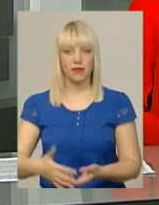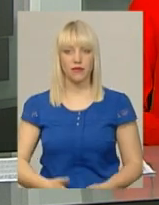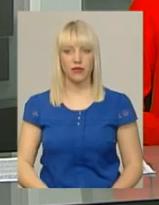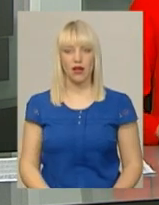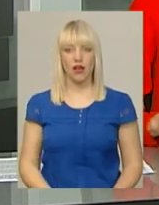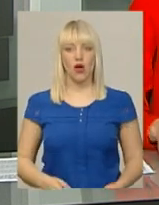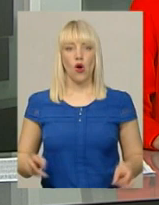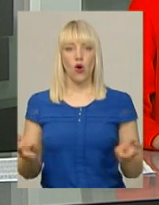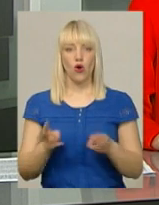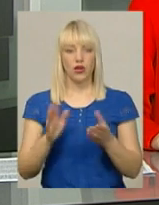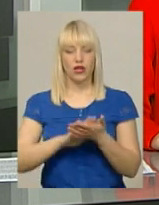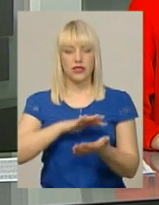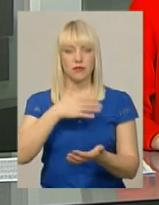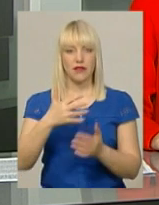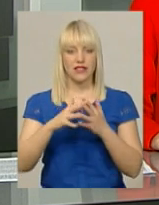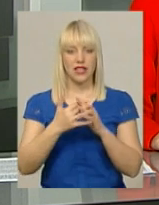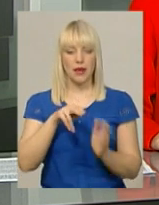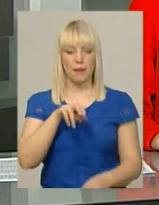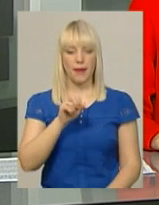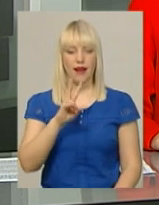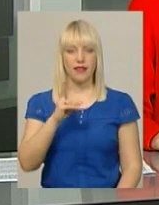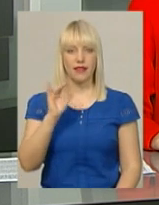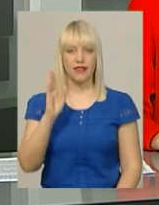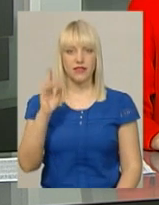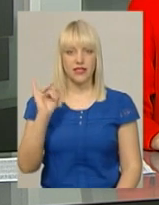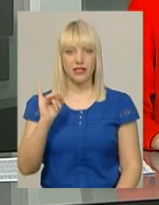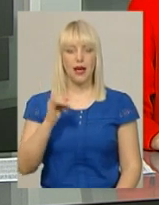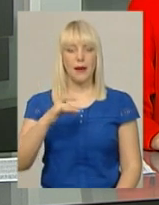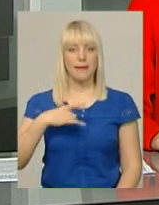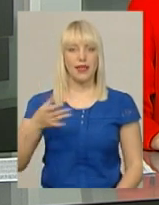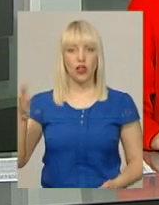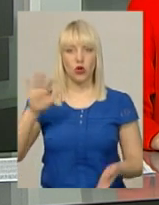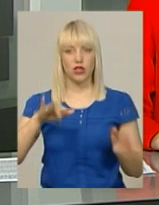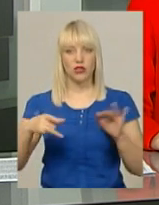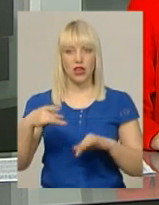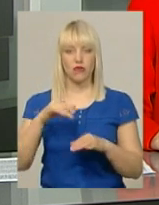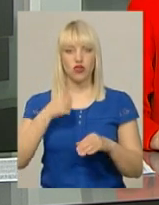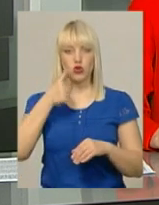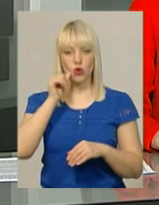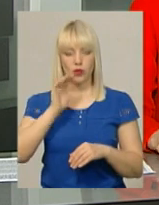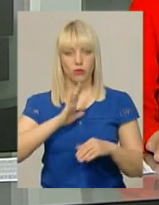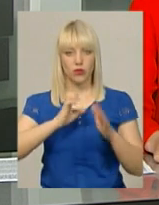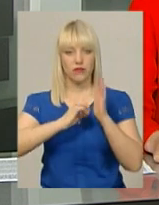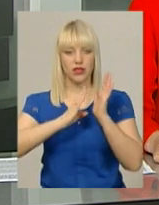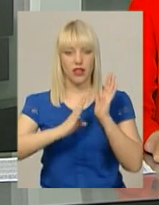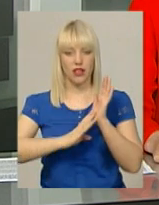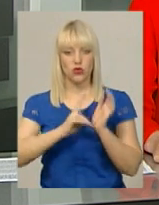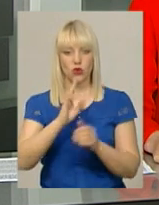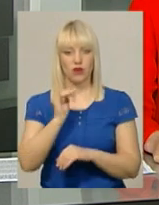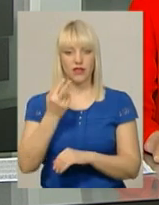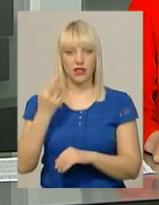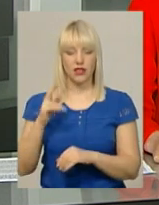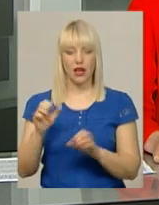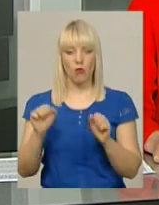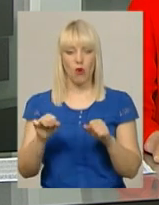Гріло сміття і в селі Паньківці Білогірського району. Займання сталося вчора, 19 квітня. Про це повідомив Андрій Козак. За його словами,